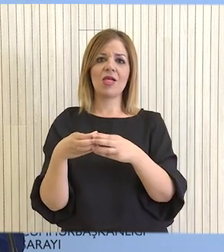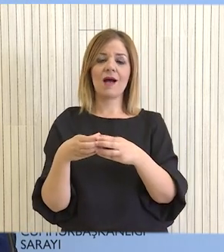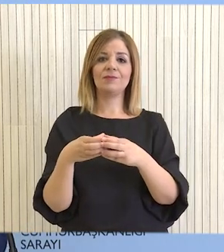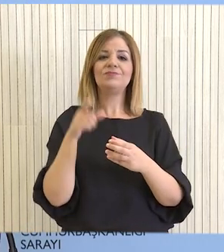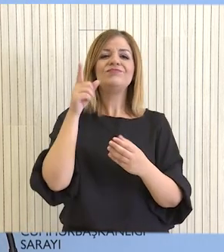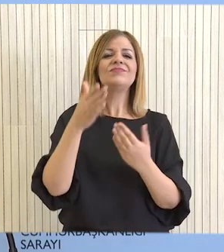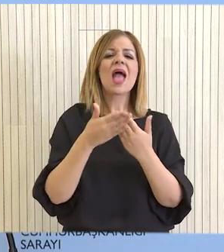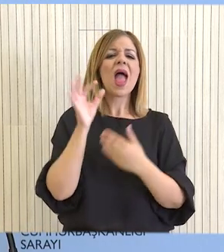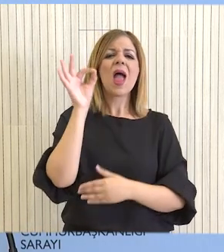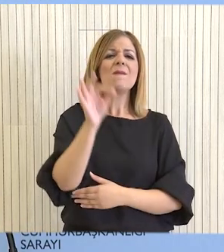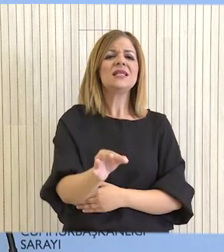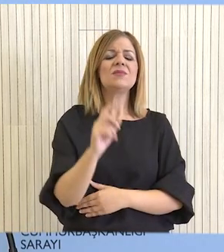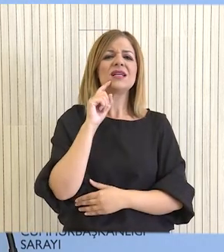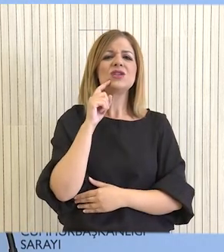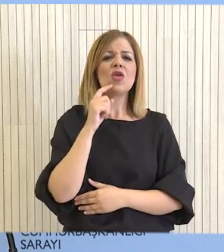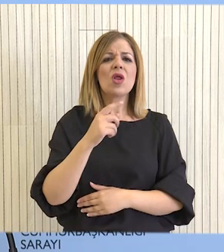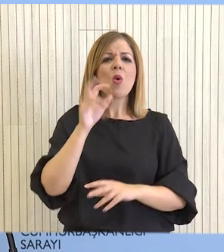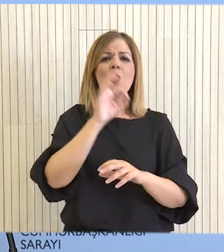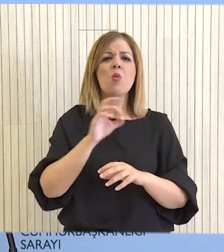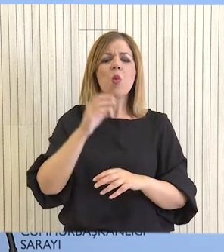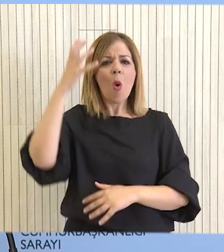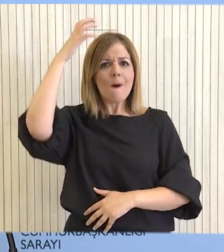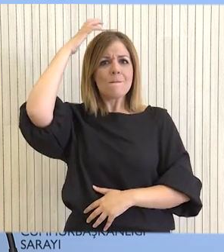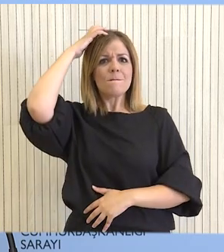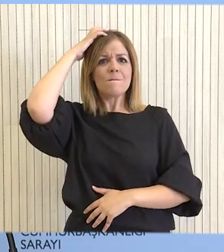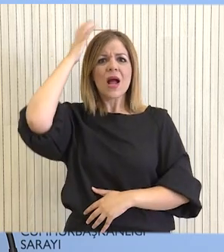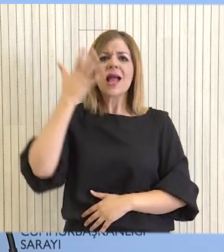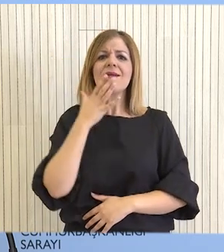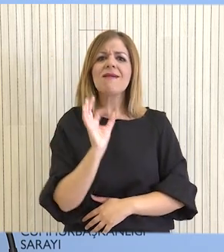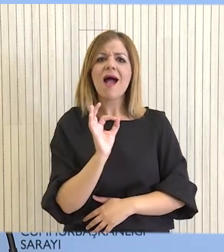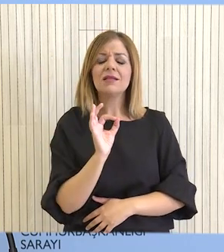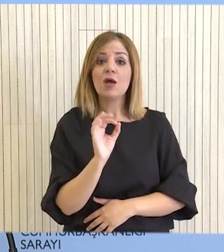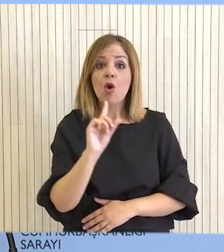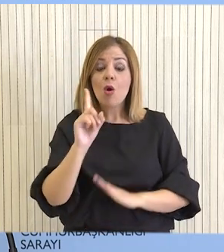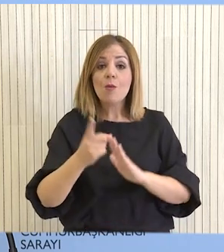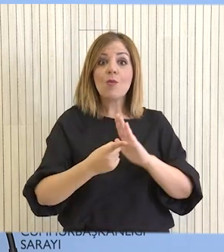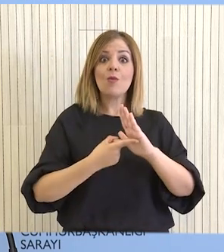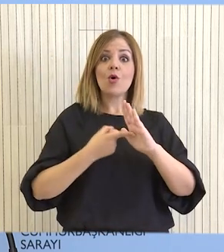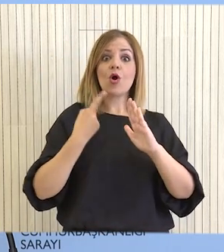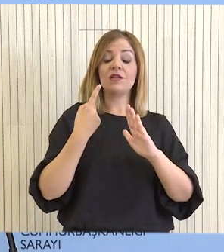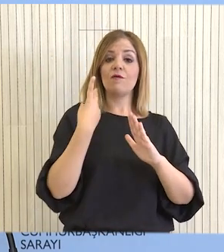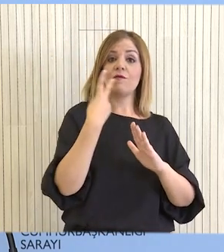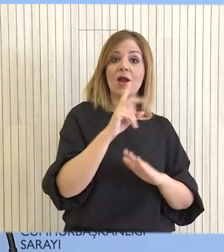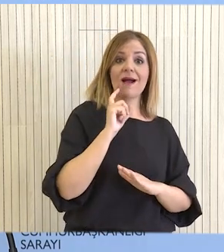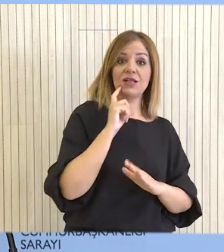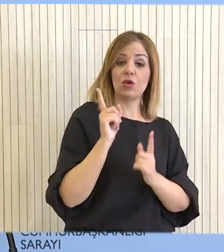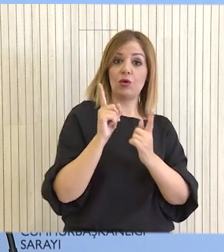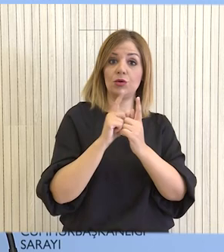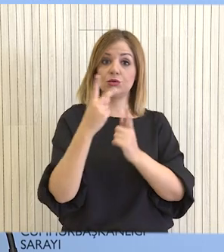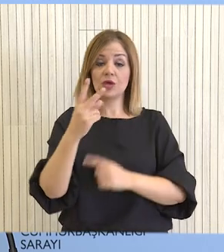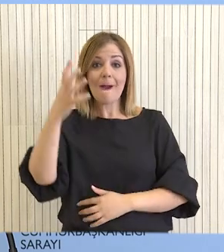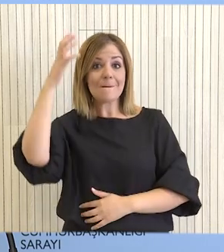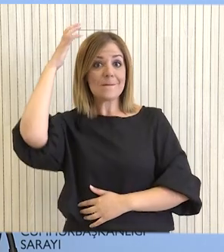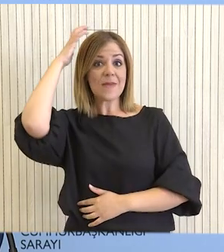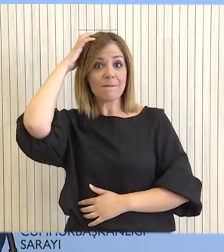συμφωρισμός της επίσκεψης του Πρόεδρου της Δημοκρατίας στην Αγία Έδρα είναι διπτός, αφού είναι η πρώτη συνάντηση του Πρόεδρου της Δημοκρατίας με τον προκαθήμενο της